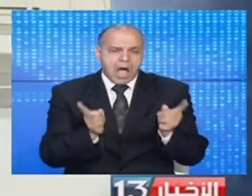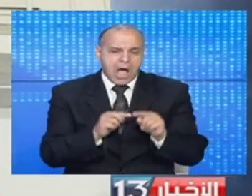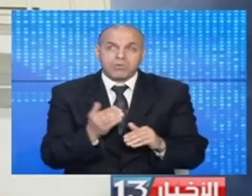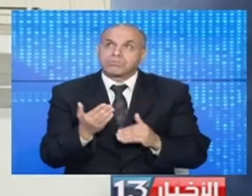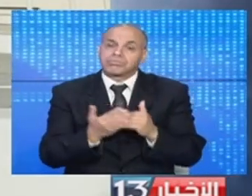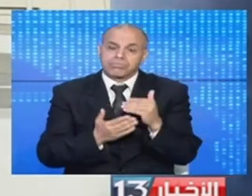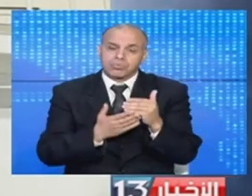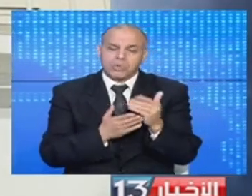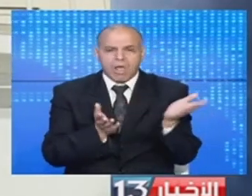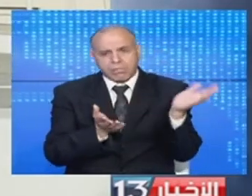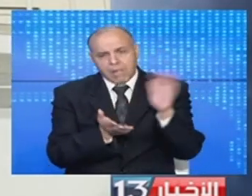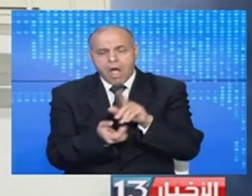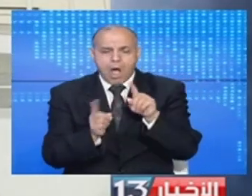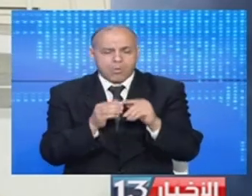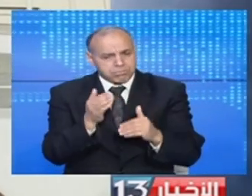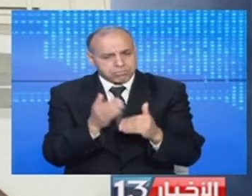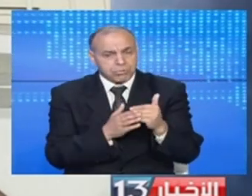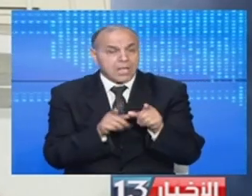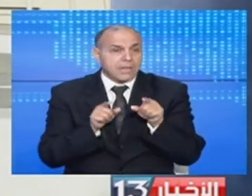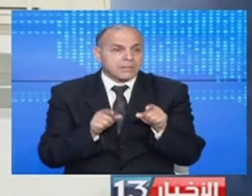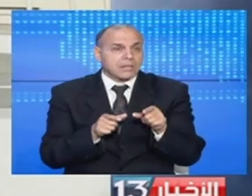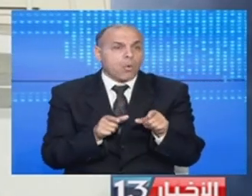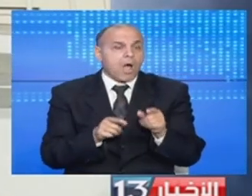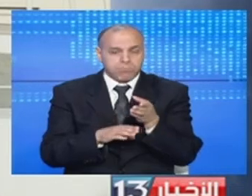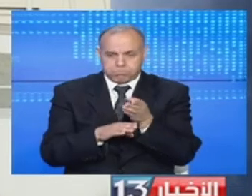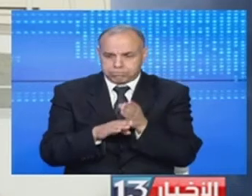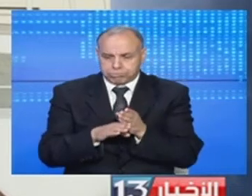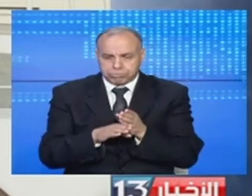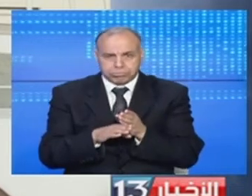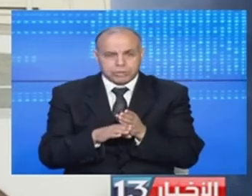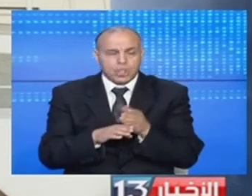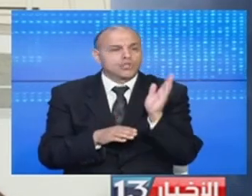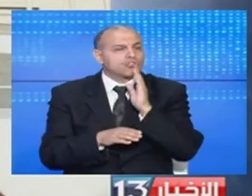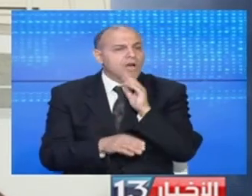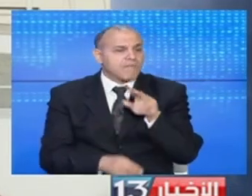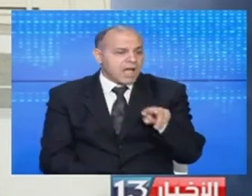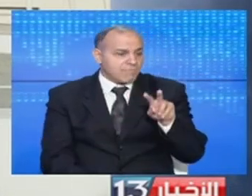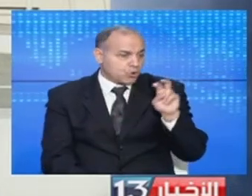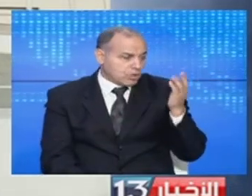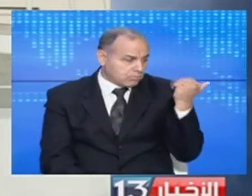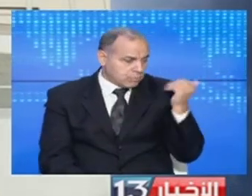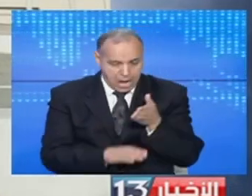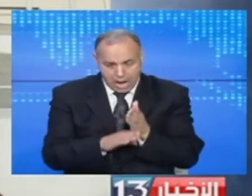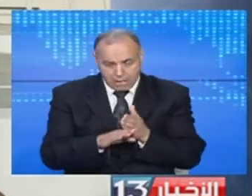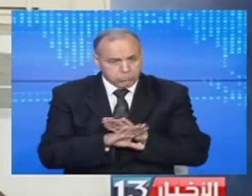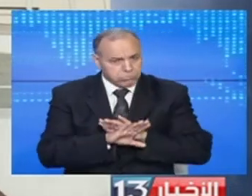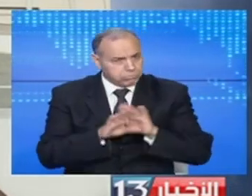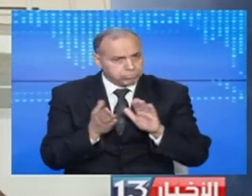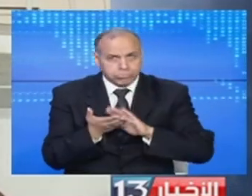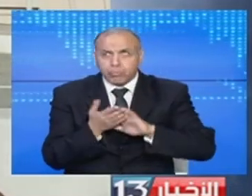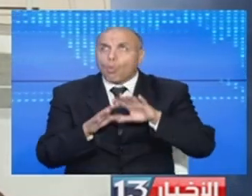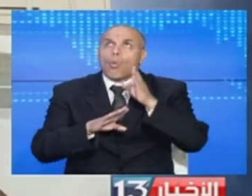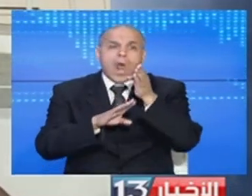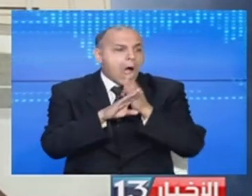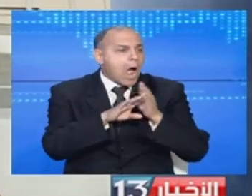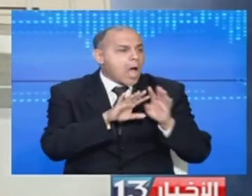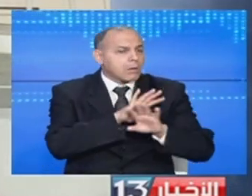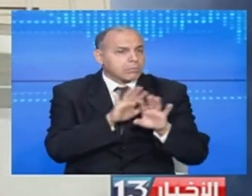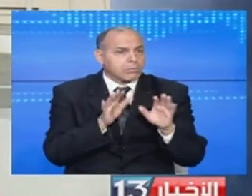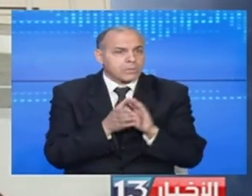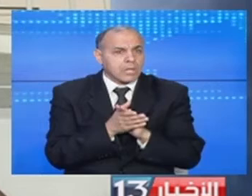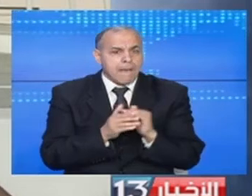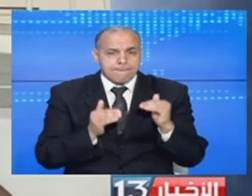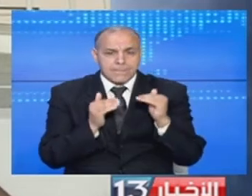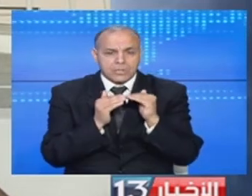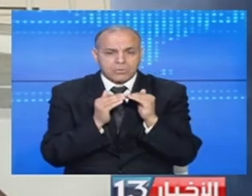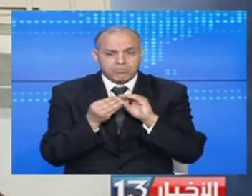الهدم وإعادة البناء طول مؤسة جاهزة تقريبا من جامبي 2020 جاهزة مستوى البنية الأساسية وكما تشوفوا فيها في